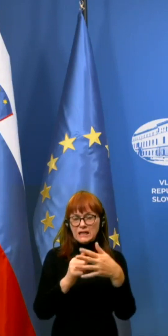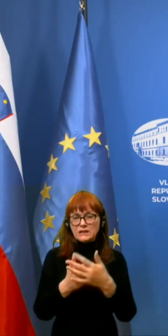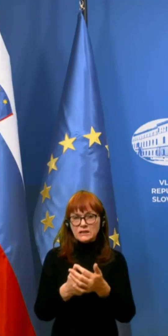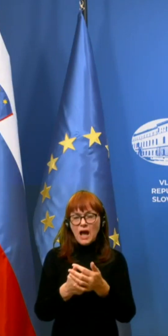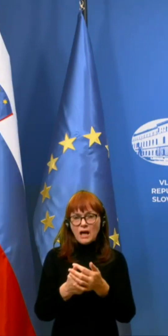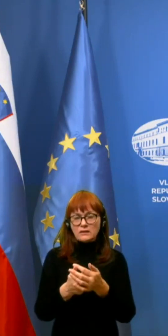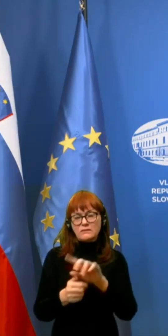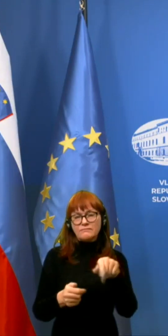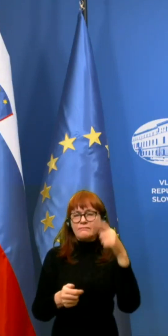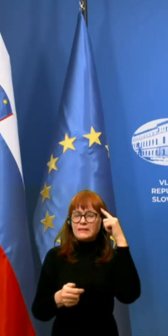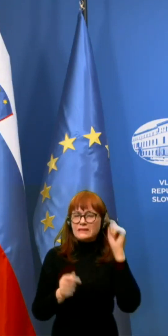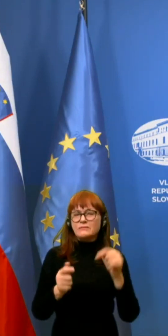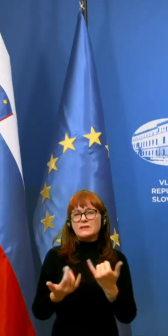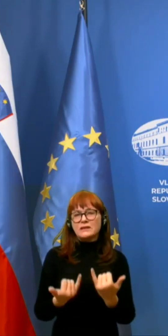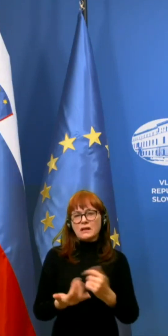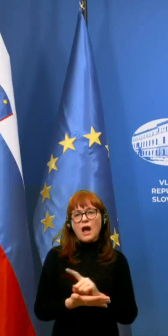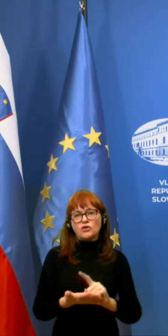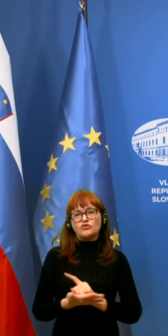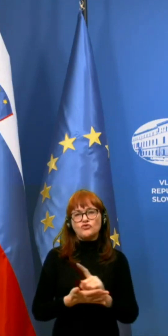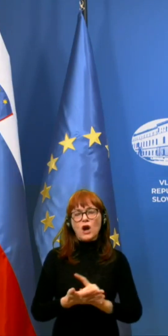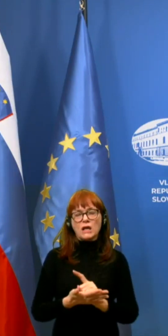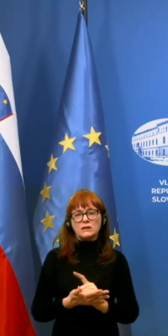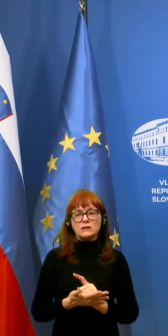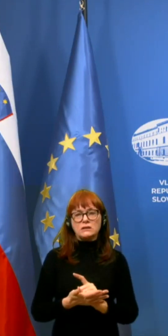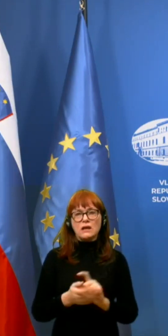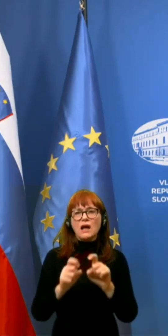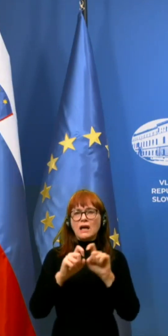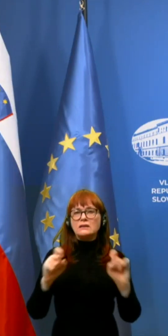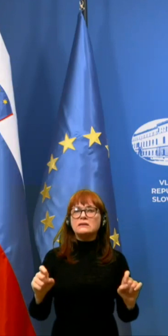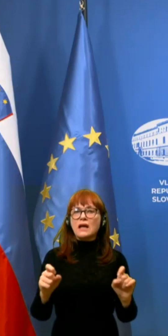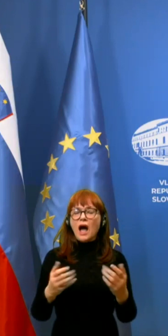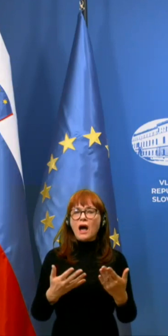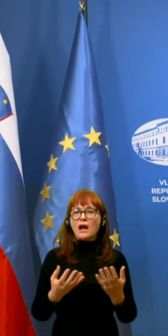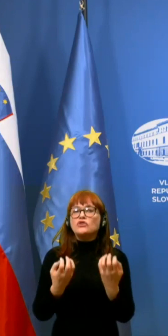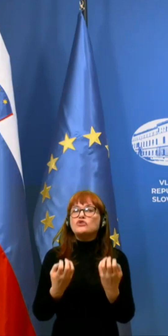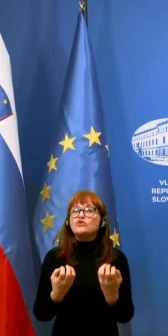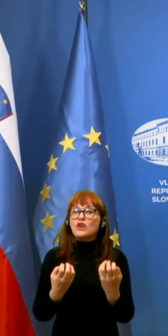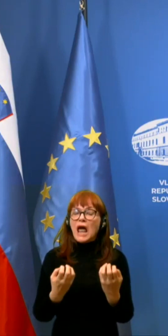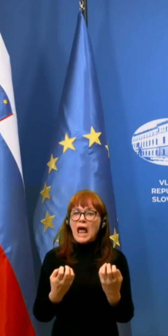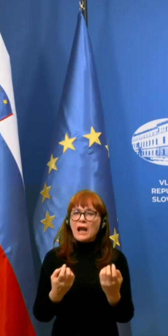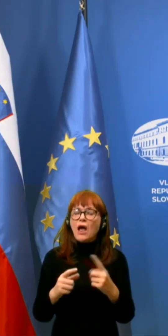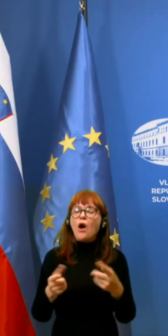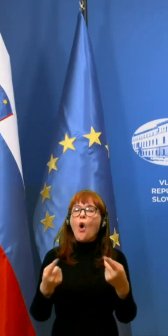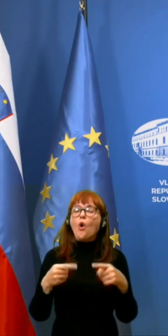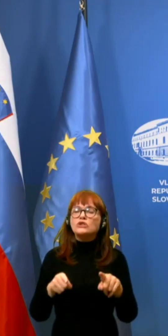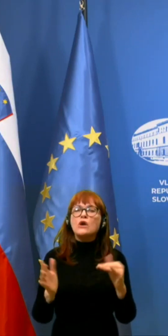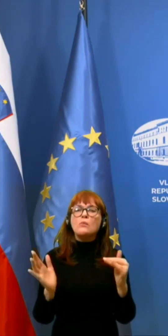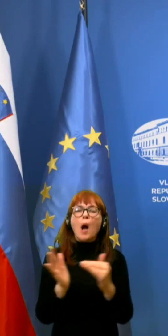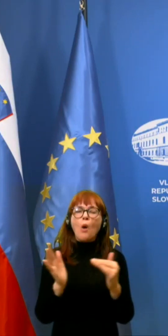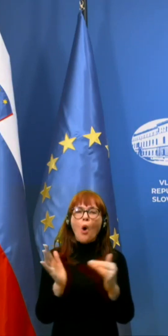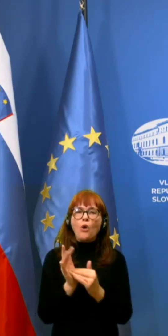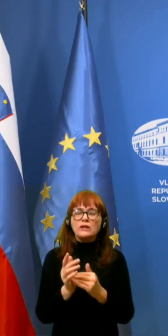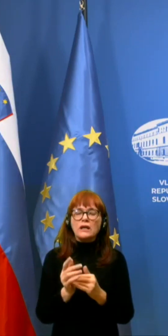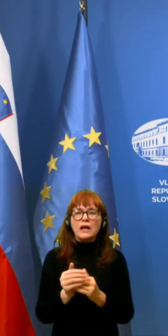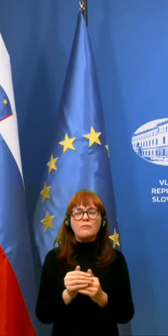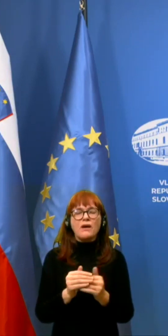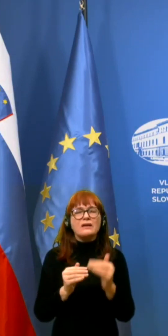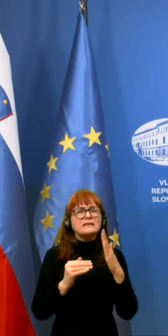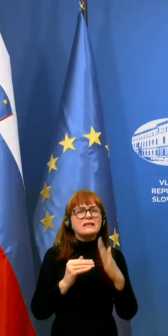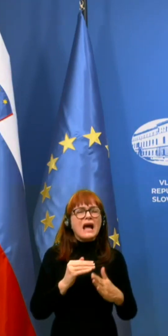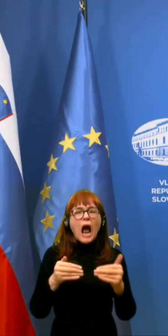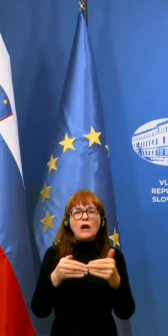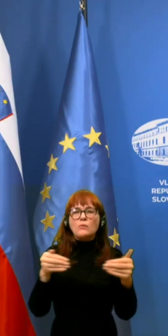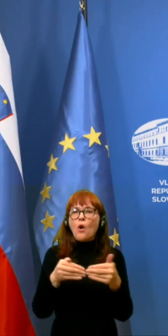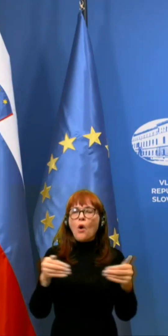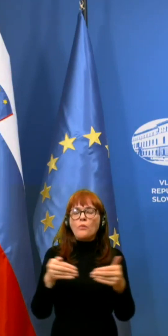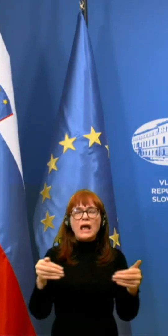Menimo, da je čas, da se zaradi želje oziroma potrebe po skrajnem omejovanju